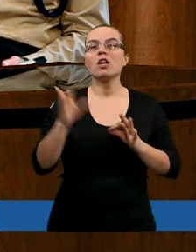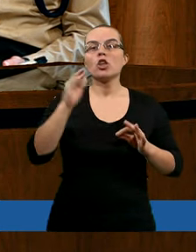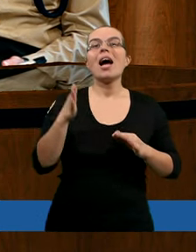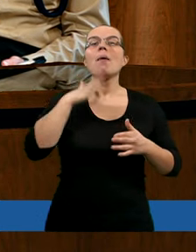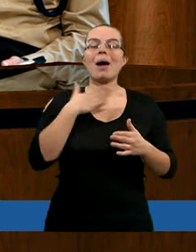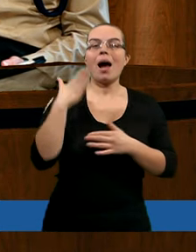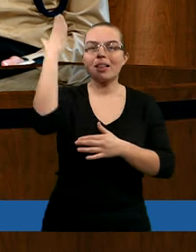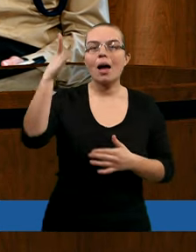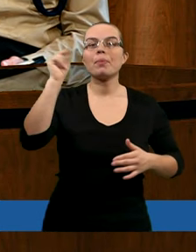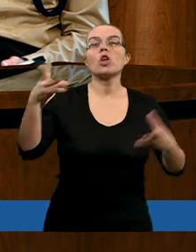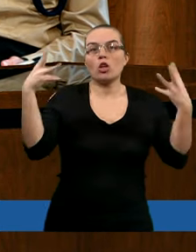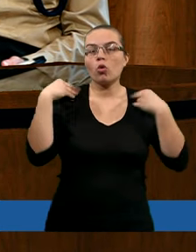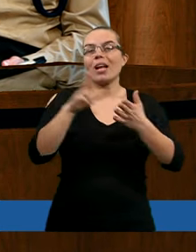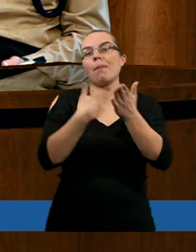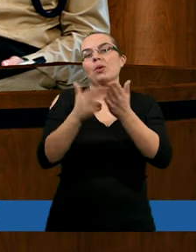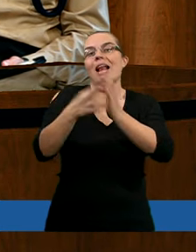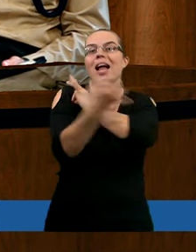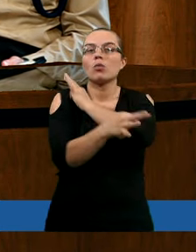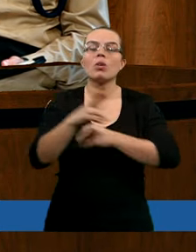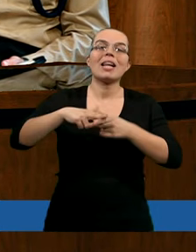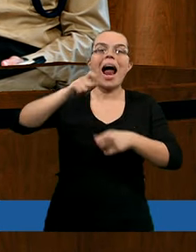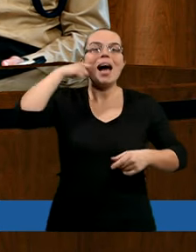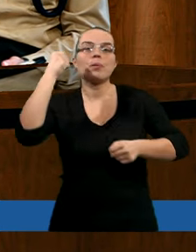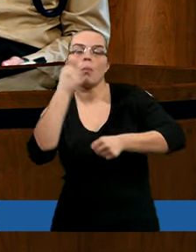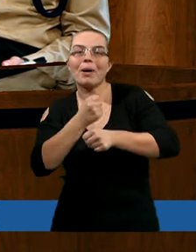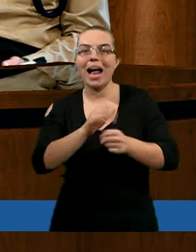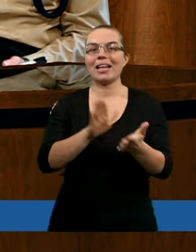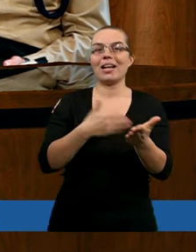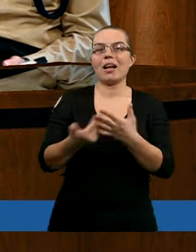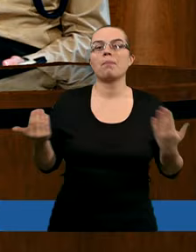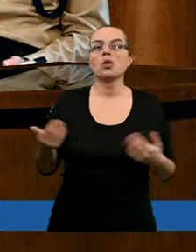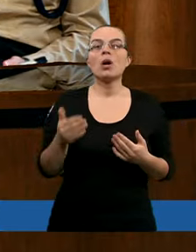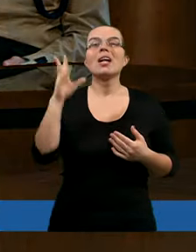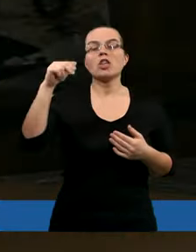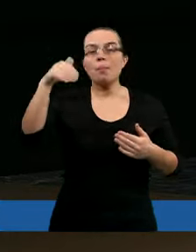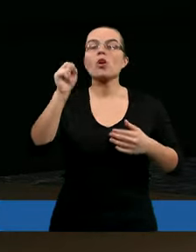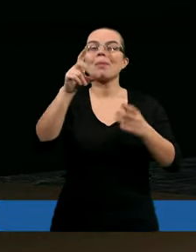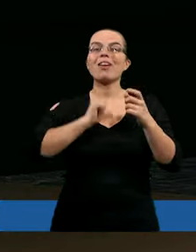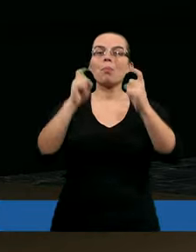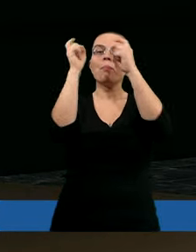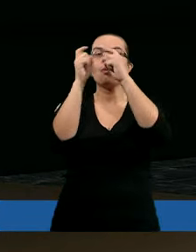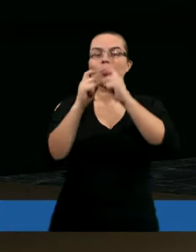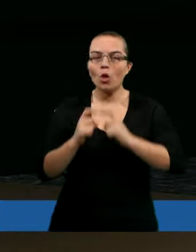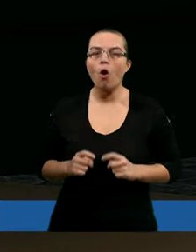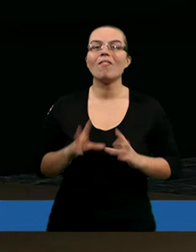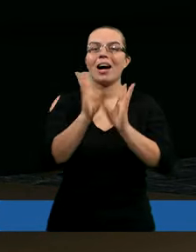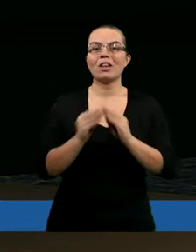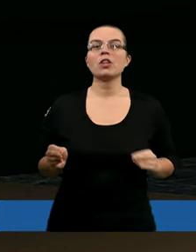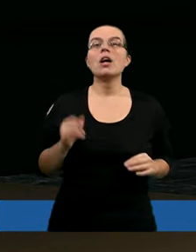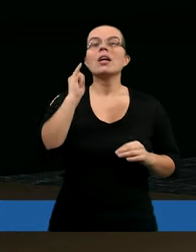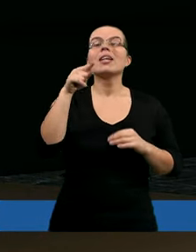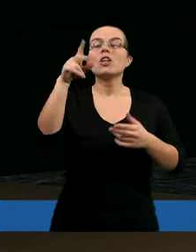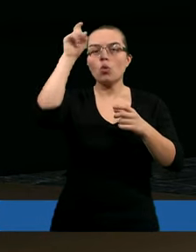nadzieję, że mu się uda dostać na studia. Że ma nadzieję na lepszą pracę. I tak możemy sobie punktować. Natomiast człowiek, który